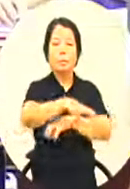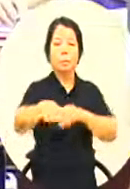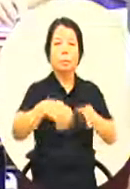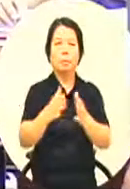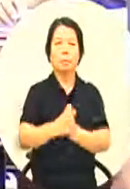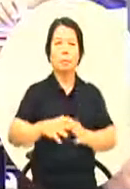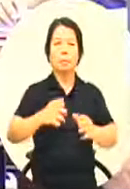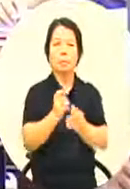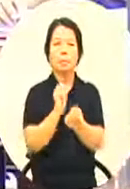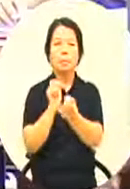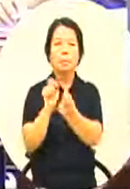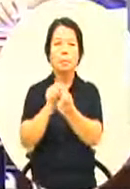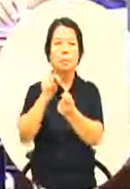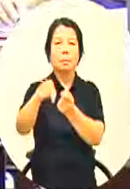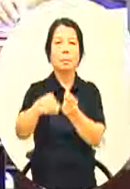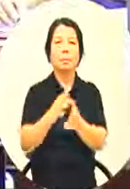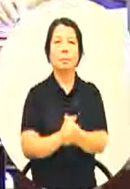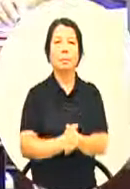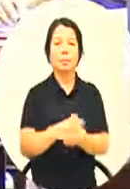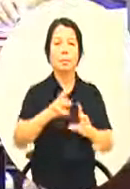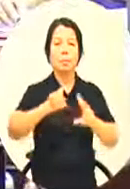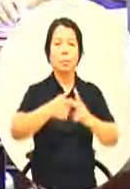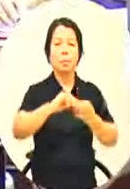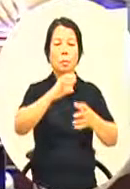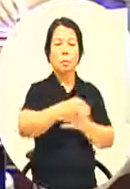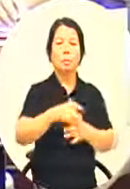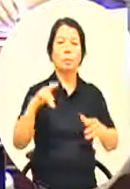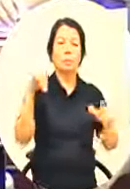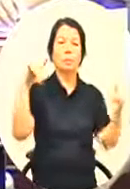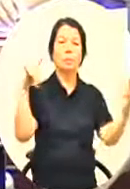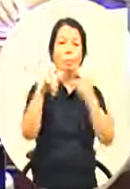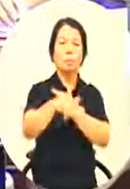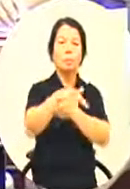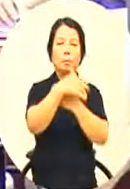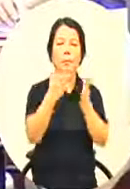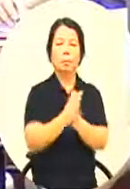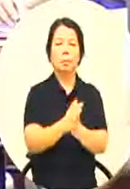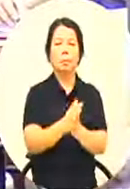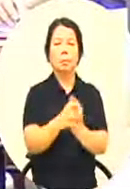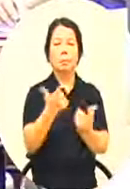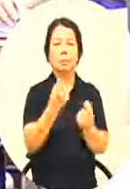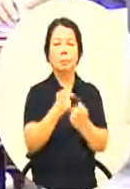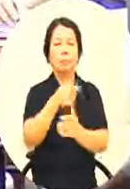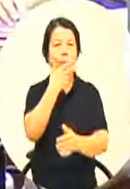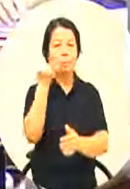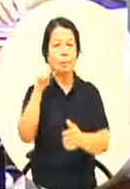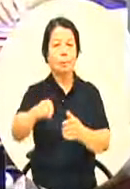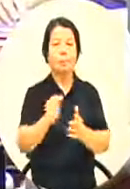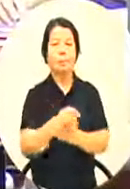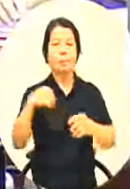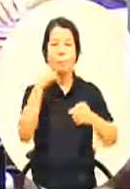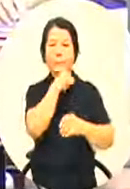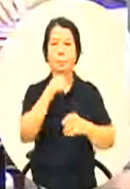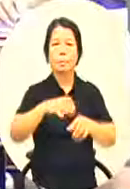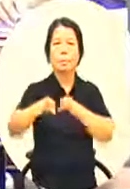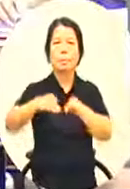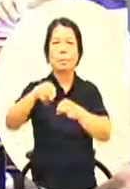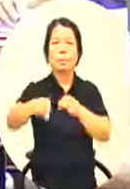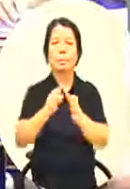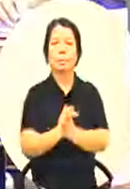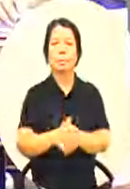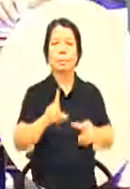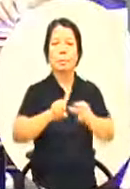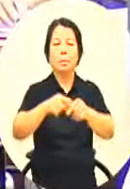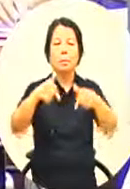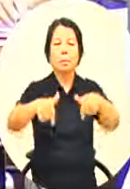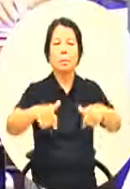国家相对是接近的而且如果我们的班次增加,其实方便两方的来往而且以台商来讲,台商是以中南部